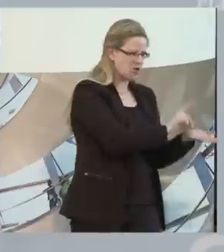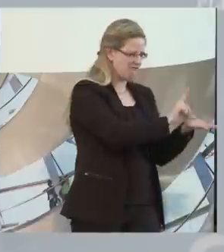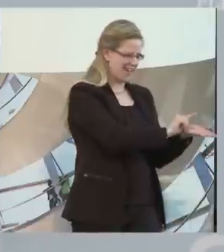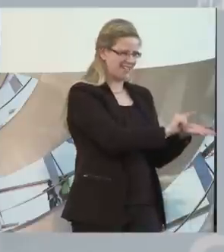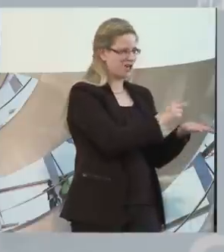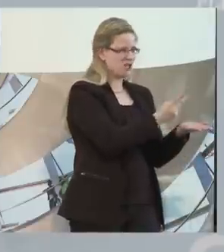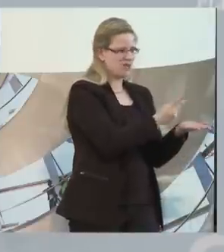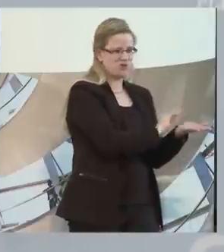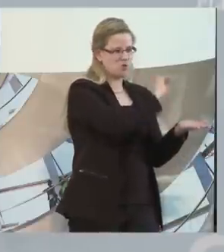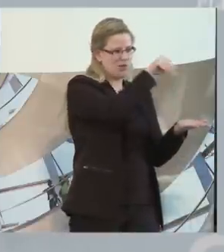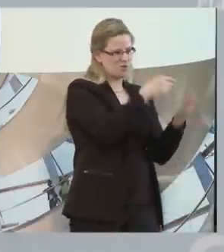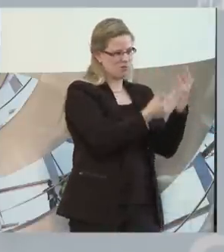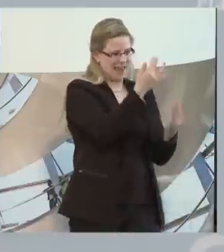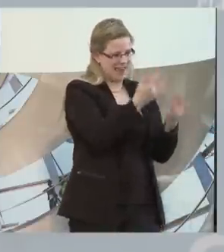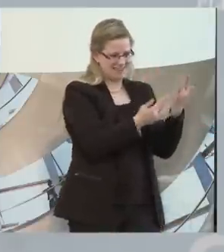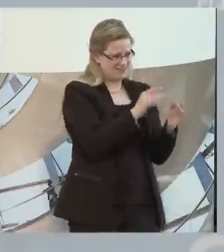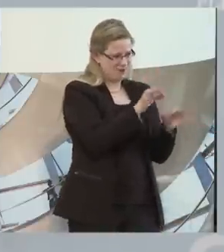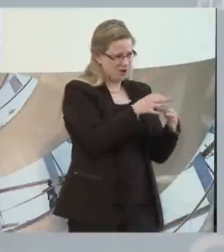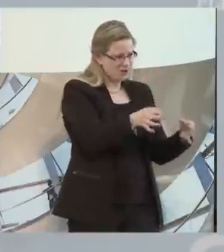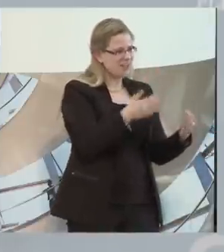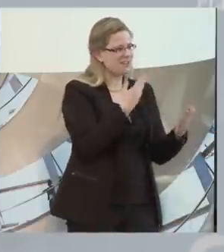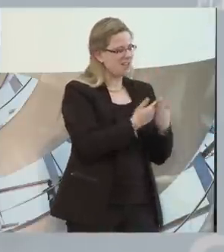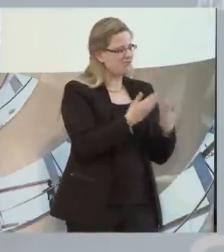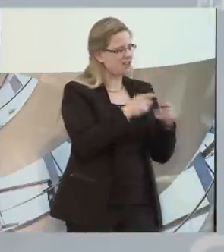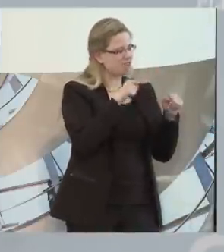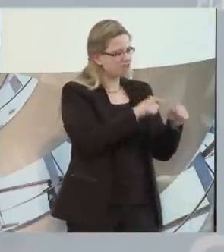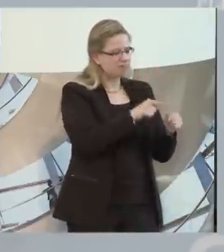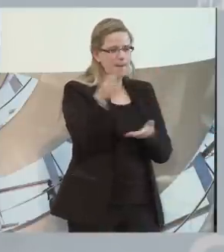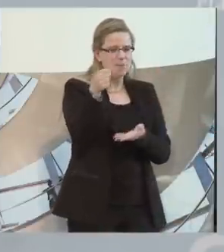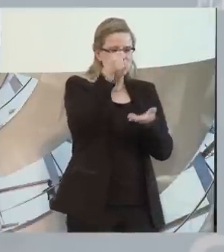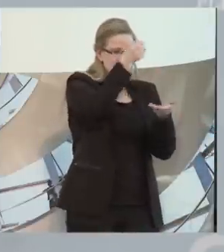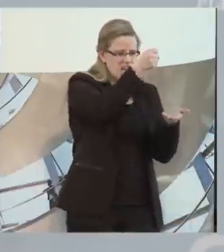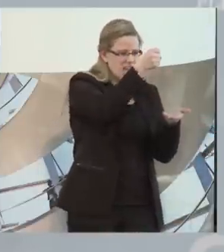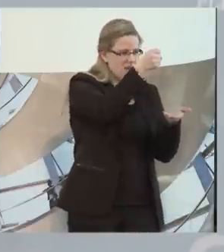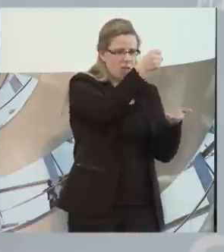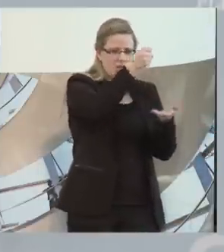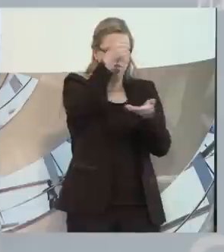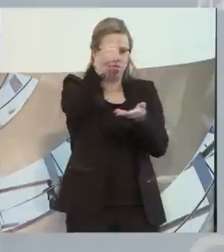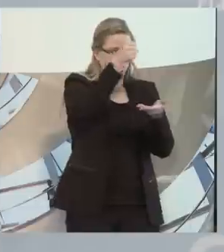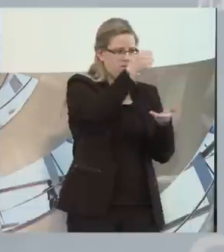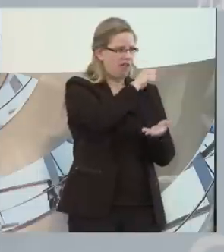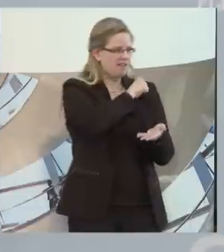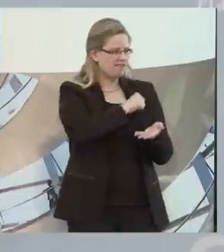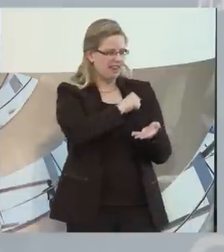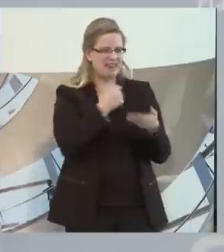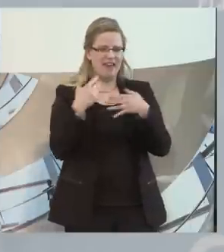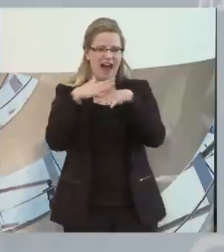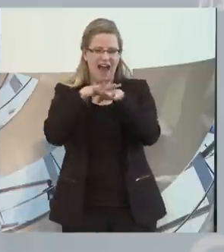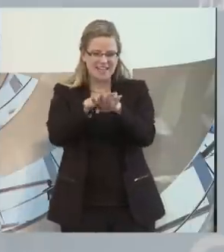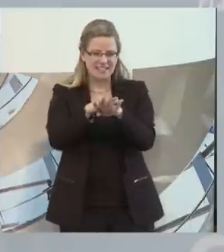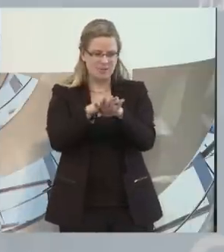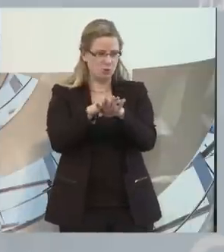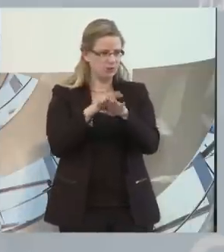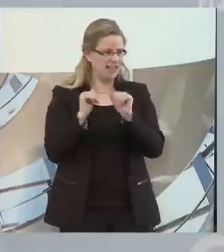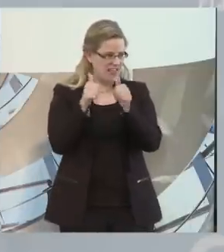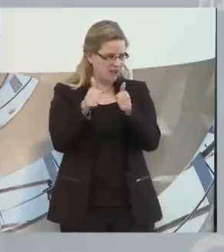angerechnet wird. Da ist eine vollkommene Budgetverschiebung von den Trägern der Einglusthilfe in die Bundeskasse